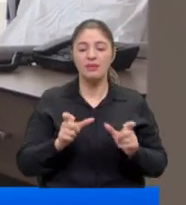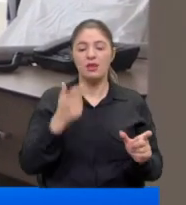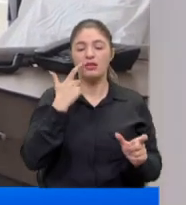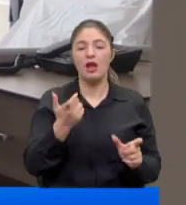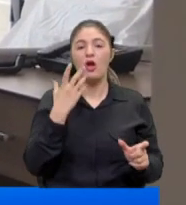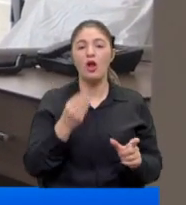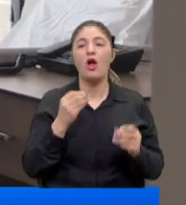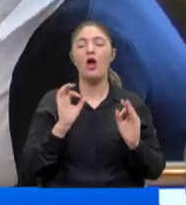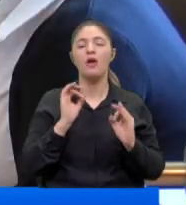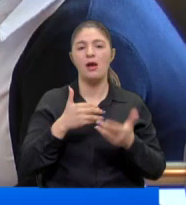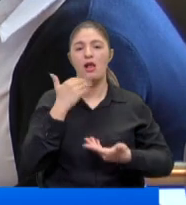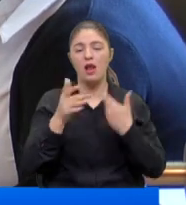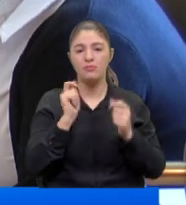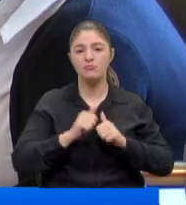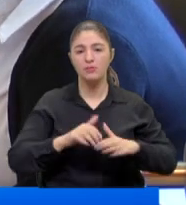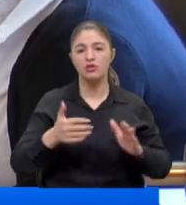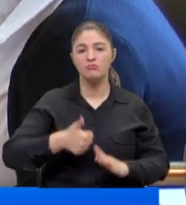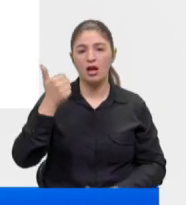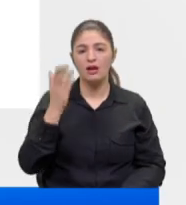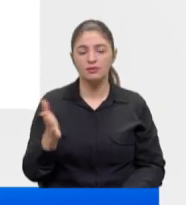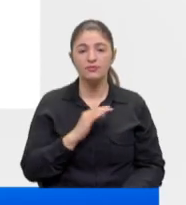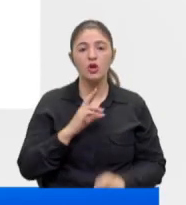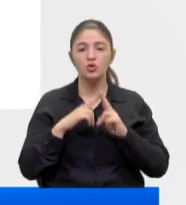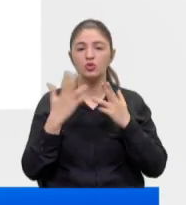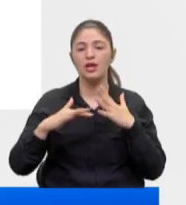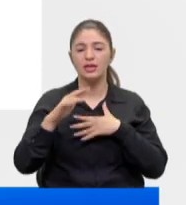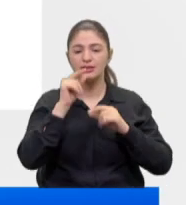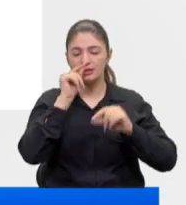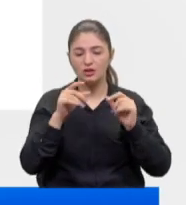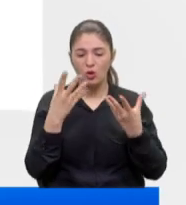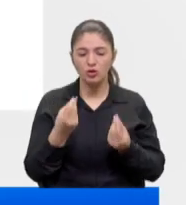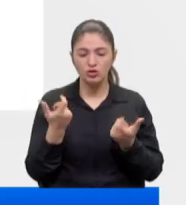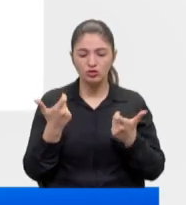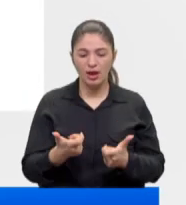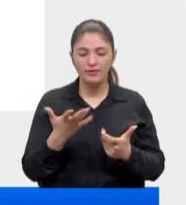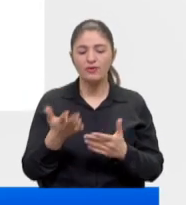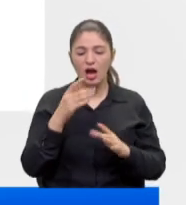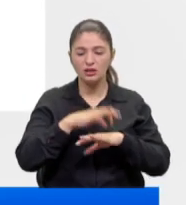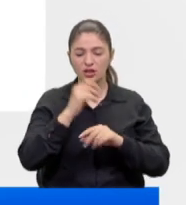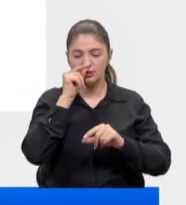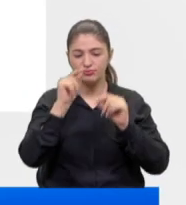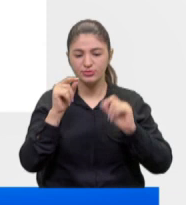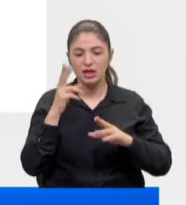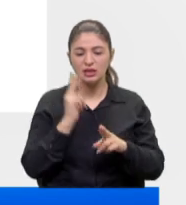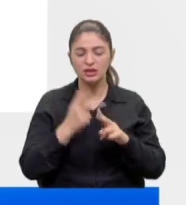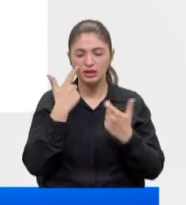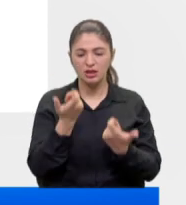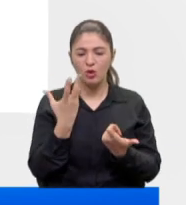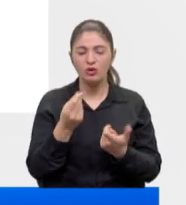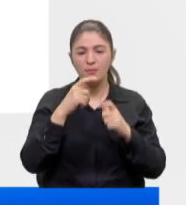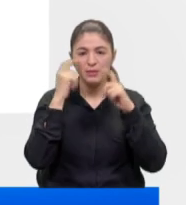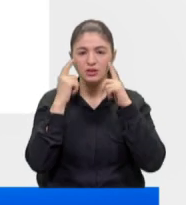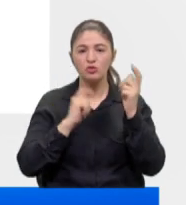dikkat edilmesinin önemine dikkat çekerek paylaştı Bakan Koca. Küresel salgının ulaştığı nokta ve hastalığın yayılma hızı dikkate alındığında